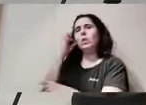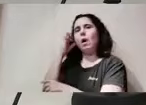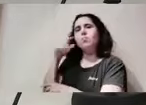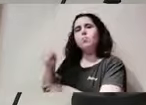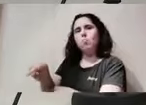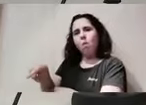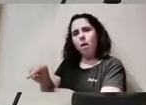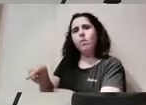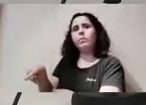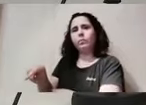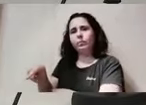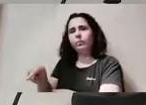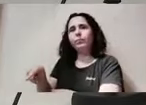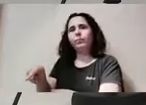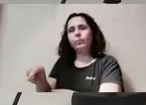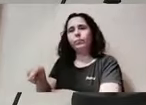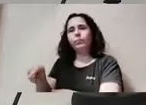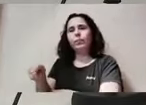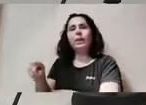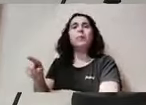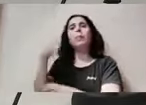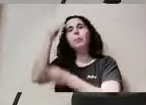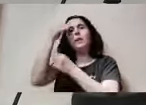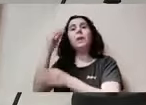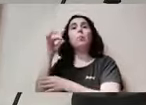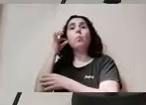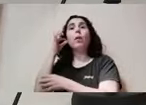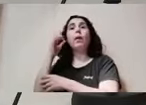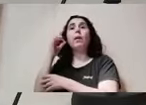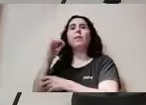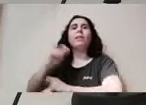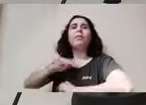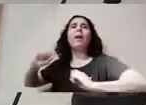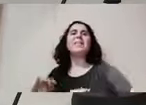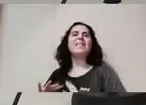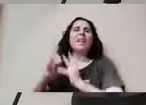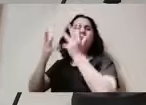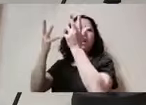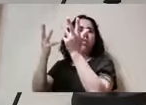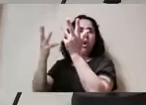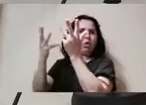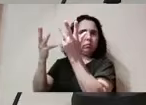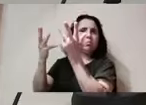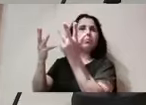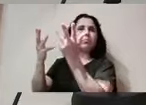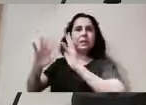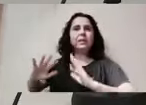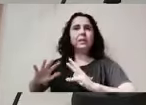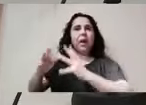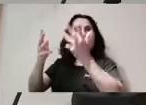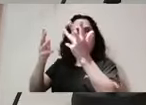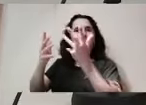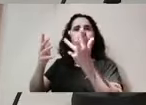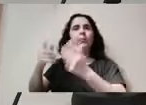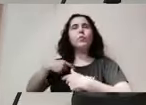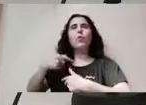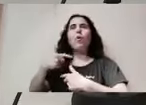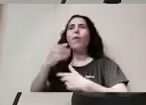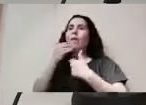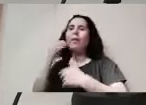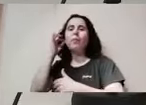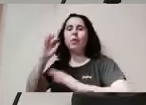parelles i les consideren com les seues salvadores d'aquest tipus de